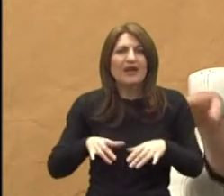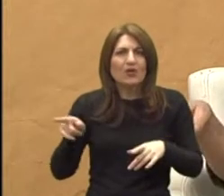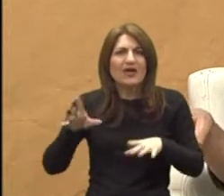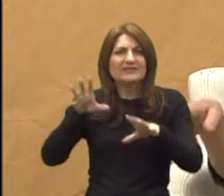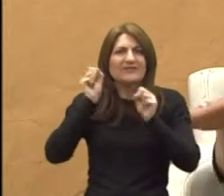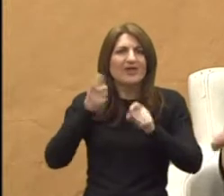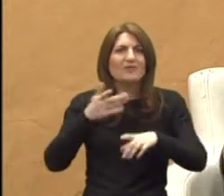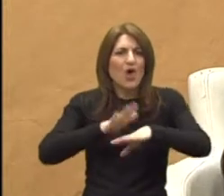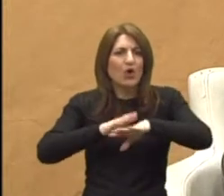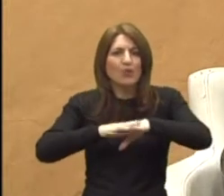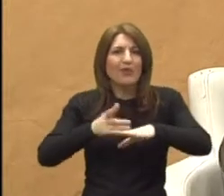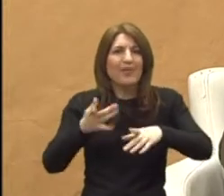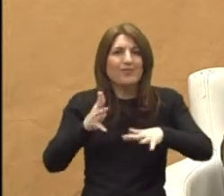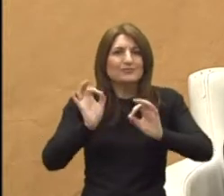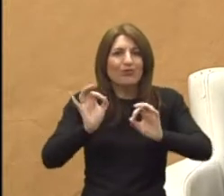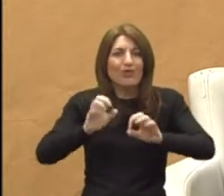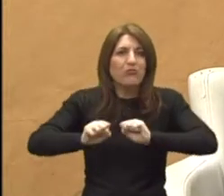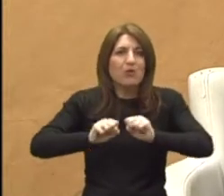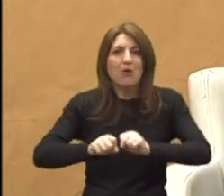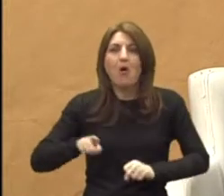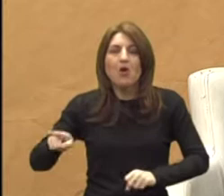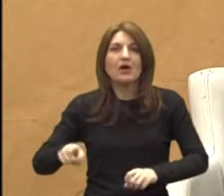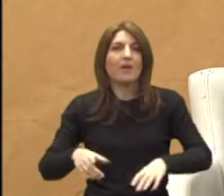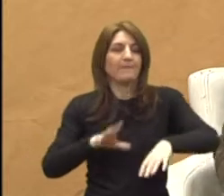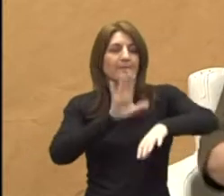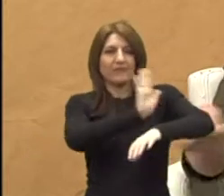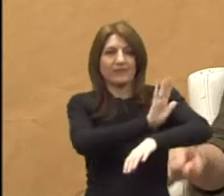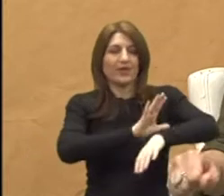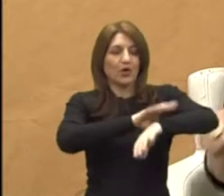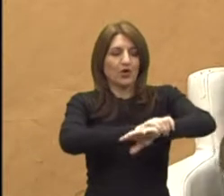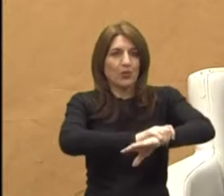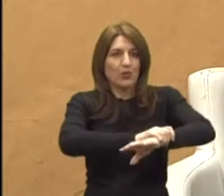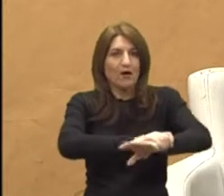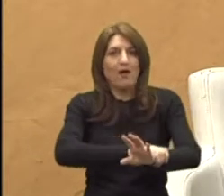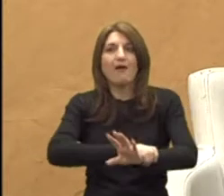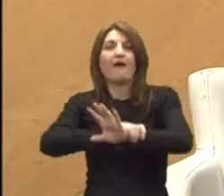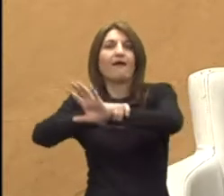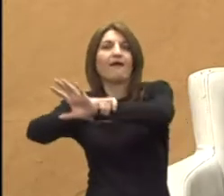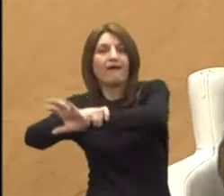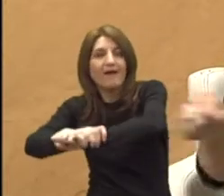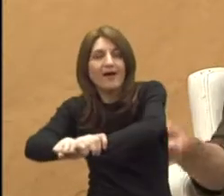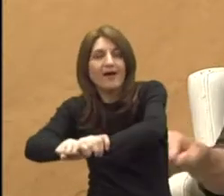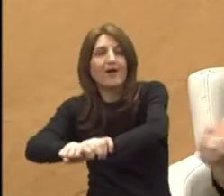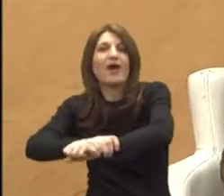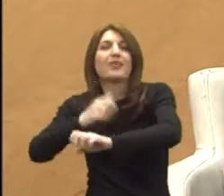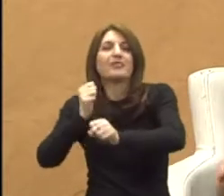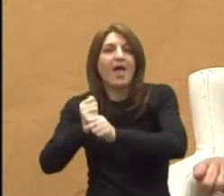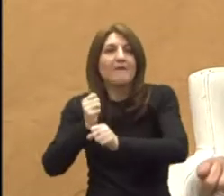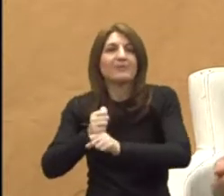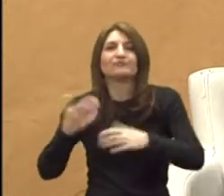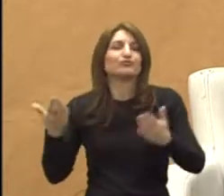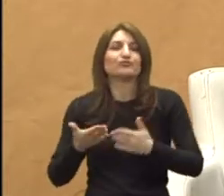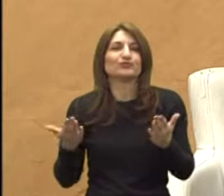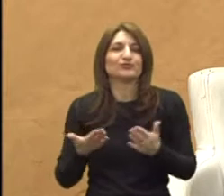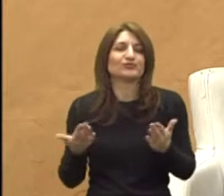može dobro ručice postaviti. Ona je primila njegove ruke i sa njegovim rukama je učinila ono